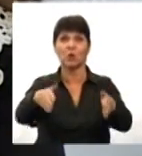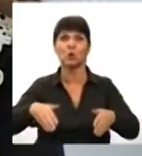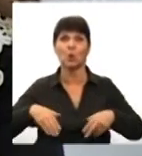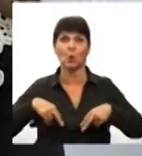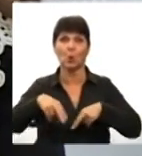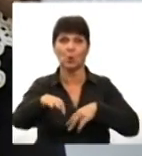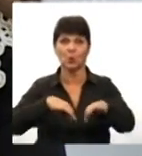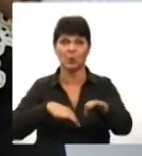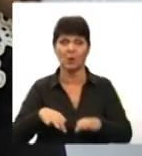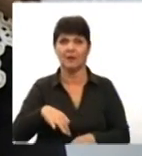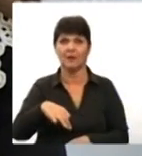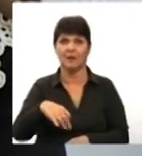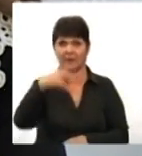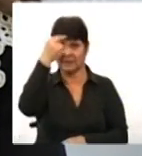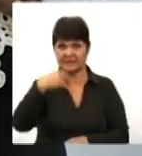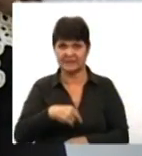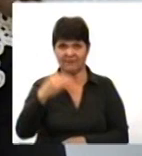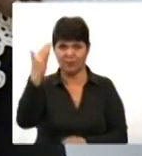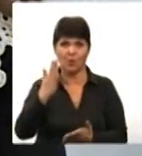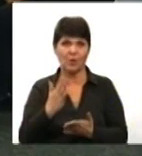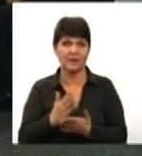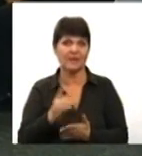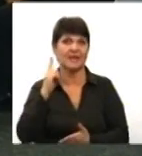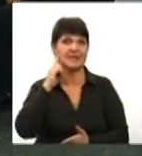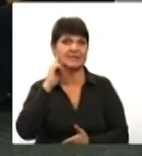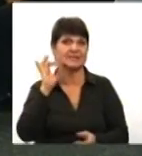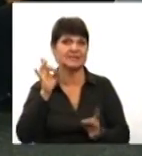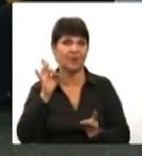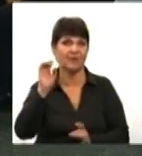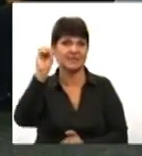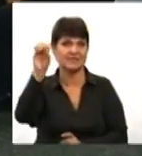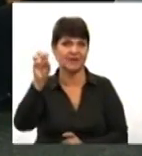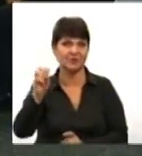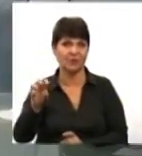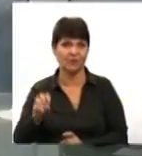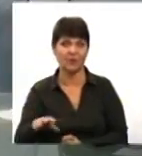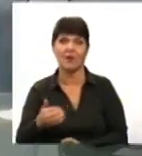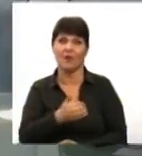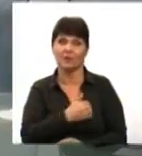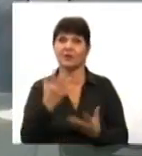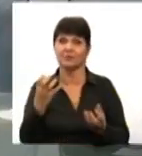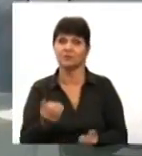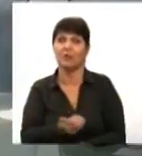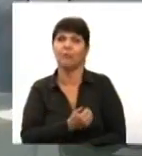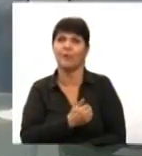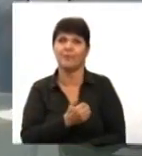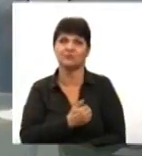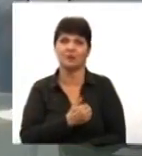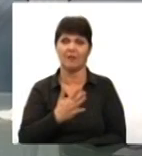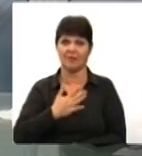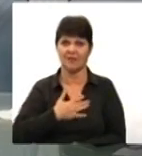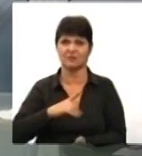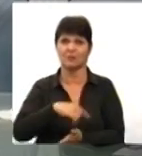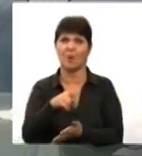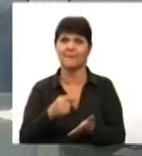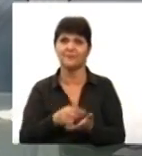Хвала Богу, в нас існують озвучені світлофори. І хотілося б ще побажати нашому місту